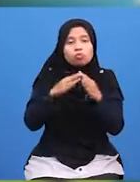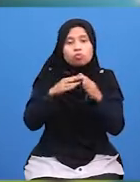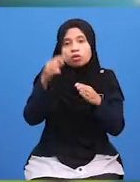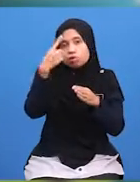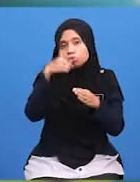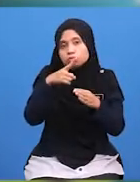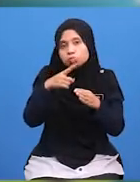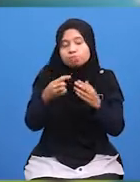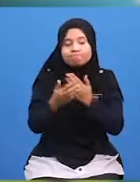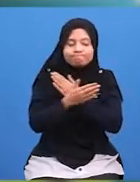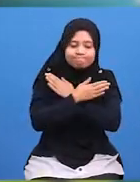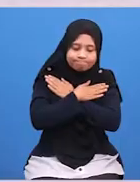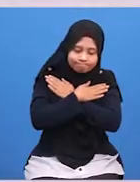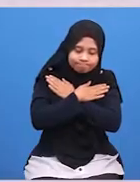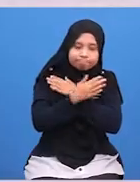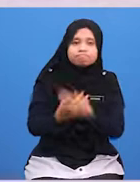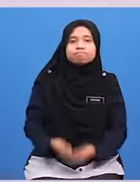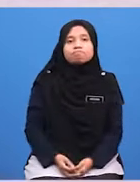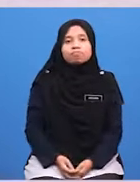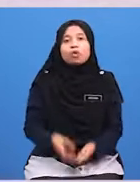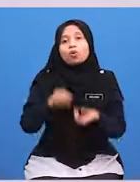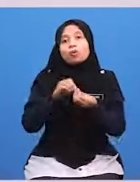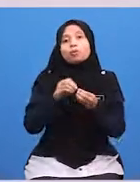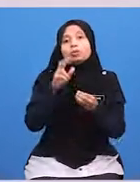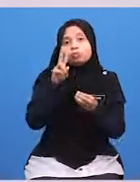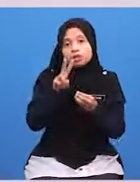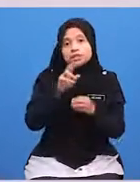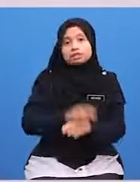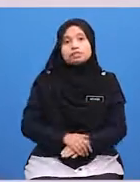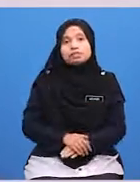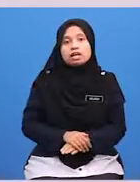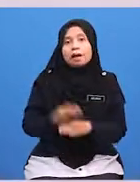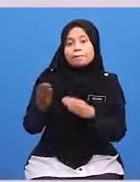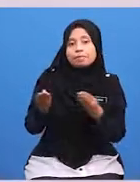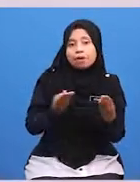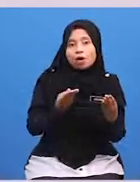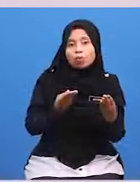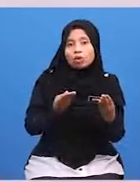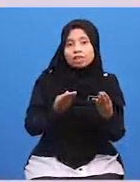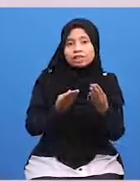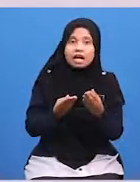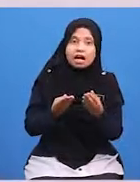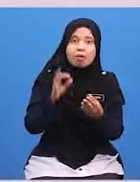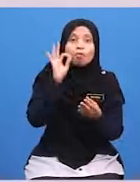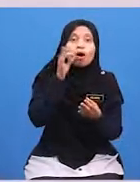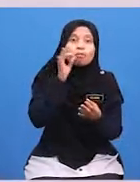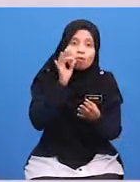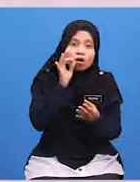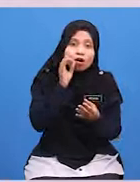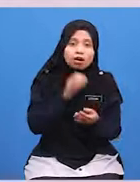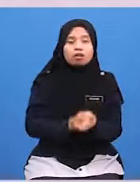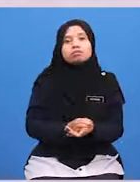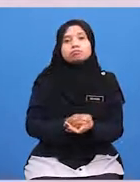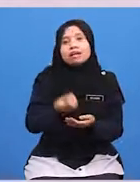Untuk Berehat Yang Kedua Membawa Buah tangan Kepada Tuan